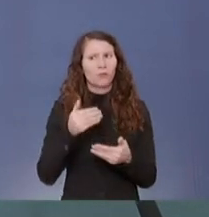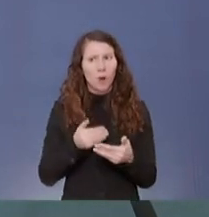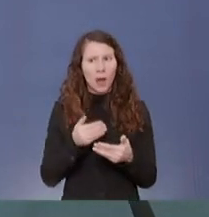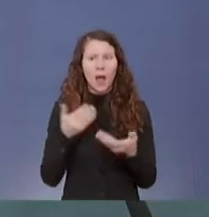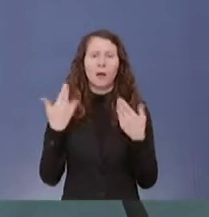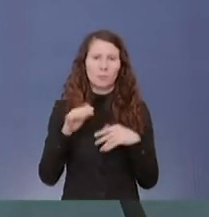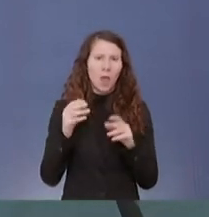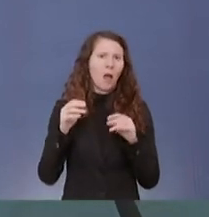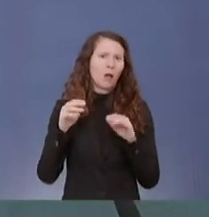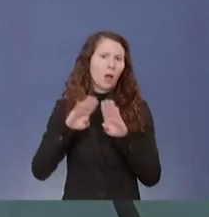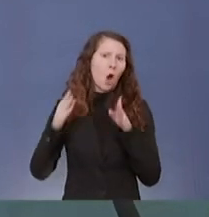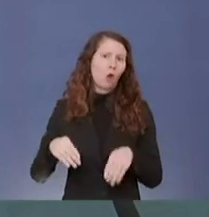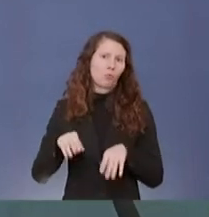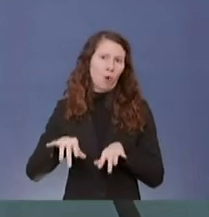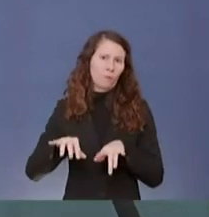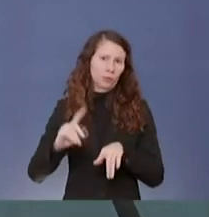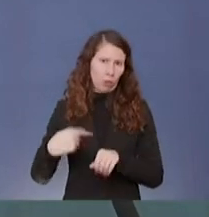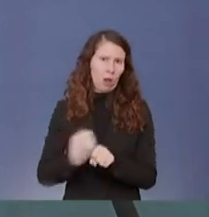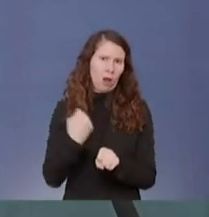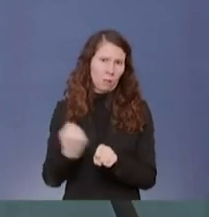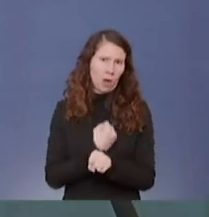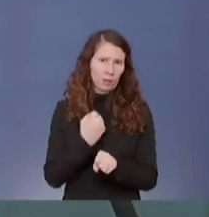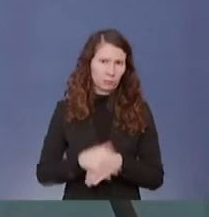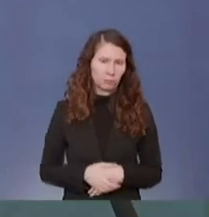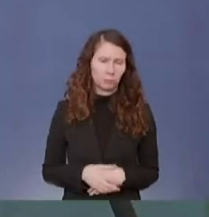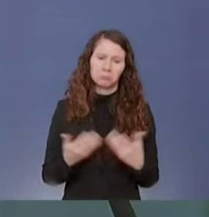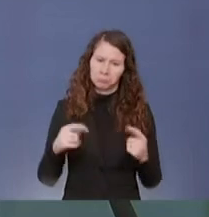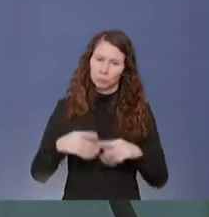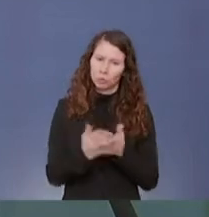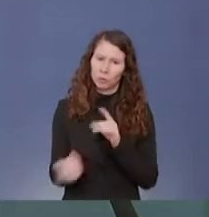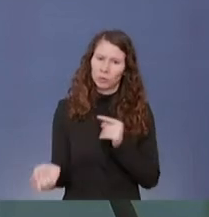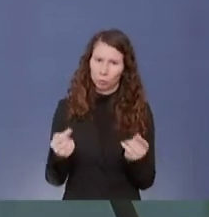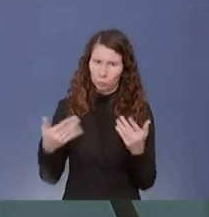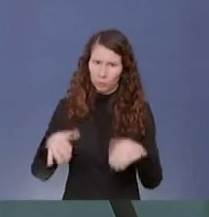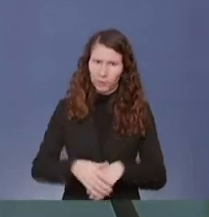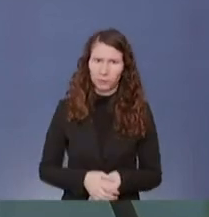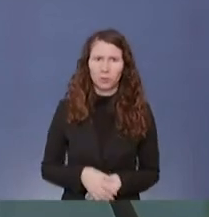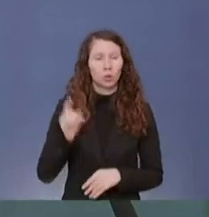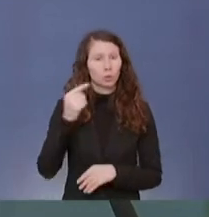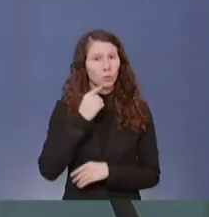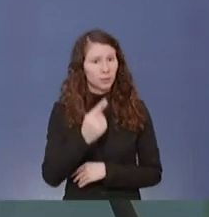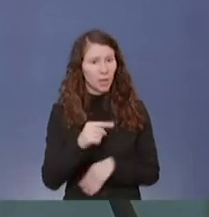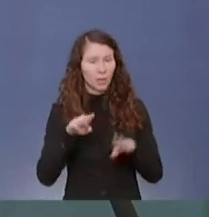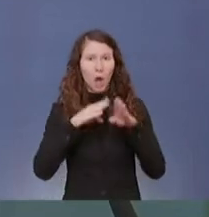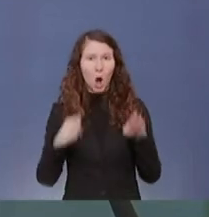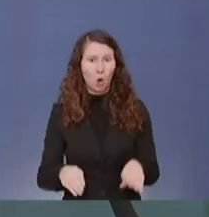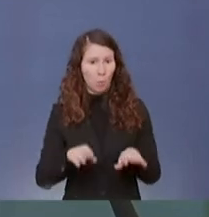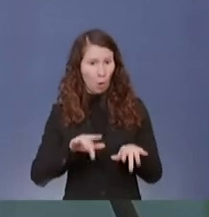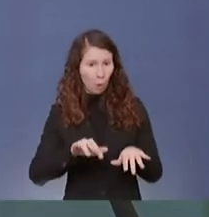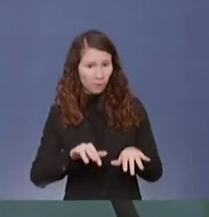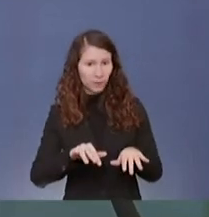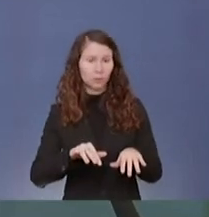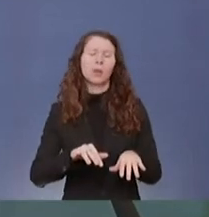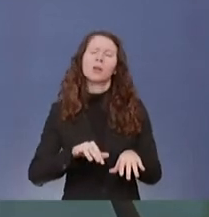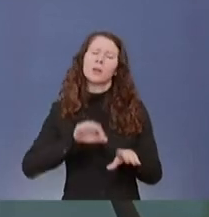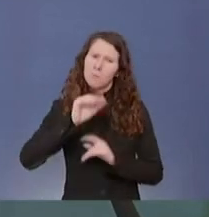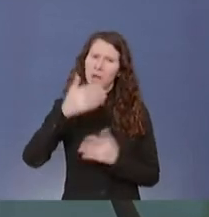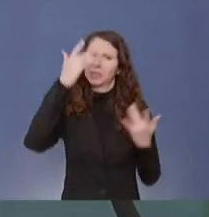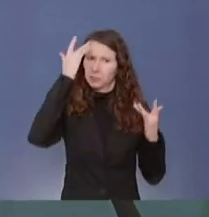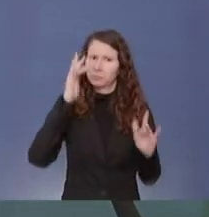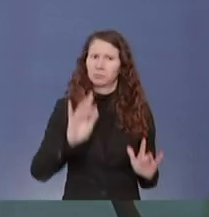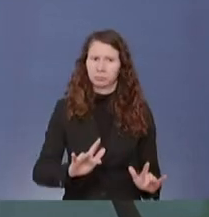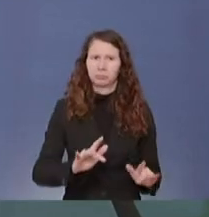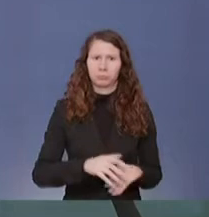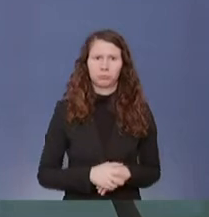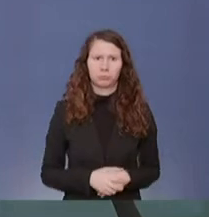worden in der Runde. Sie hatten zuletzt gesagt, nach Ihren Kenntnissen wird Homeoffice weitgehend gewährt und wird auch in